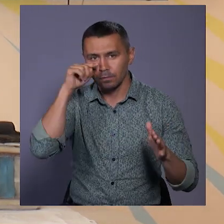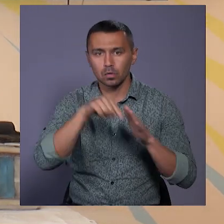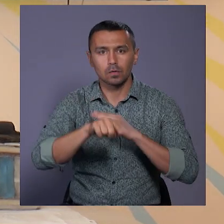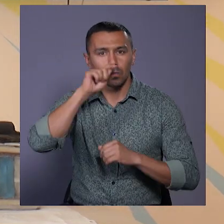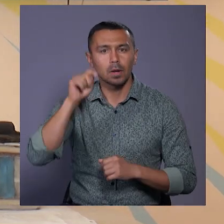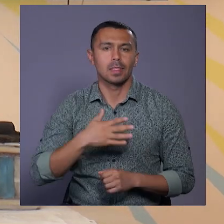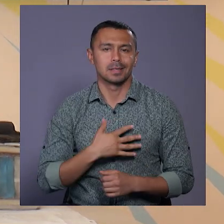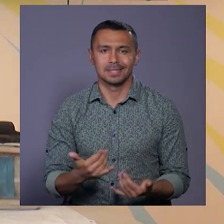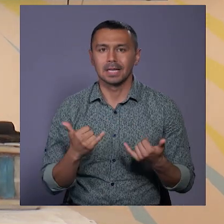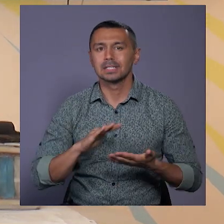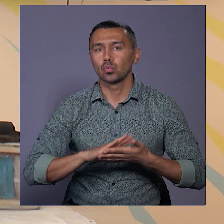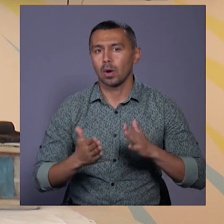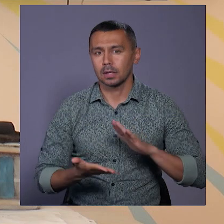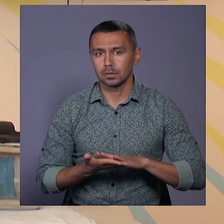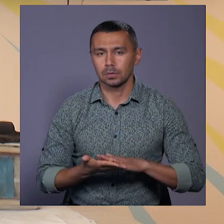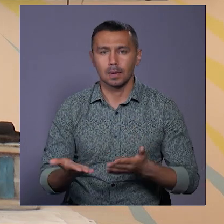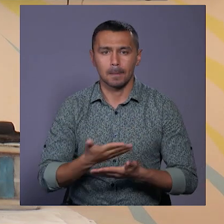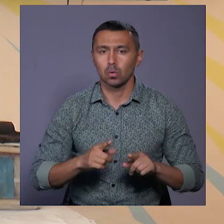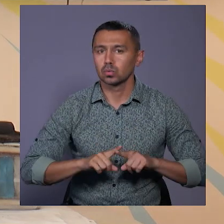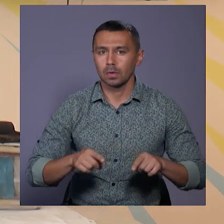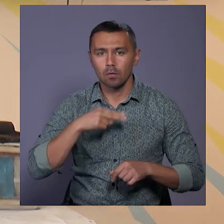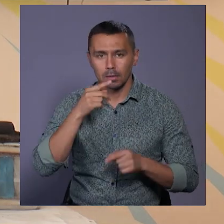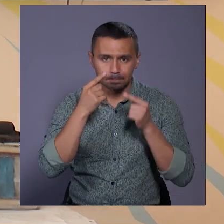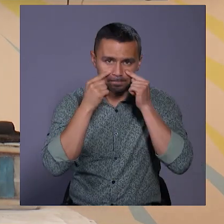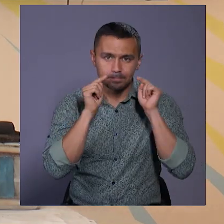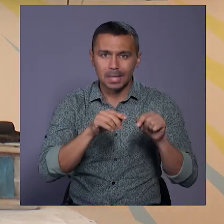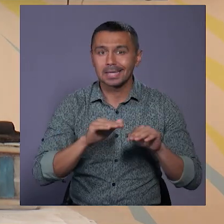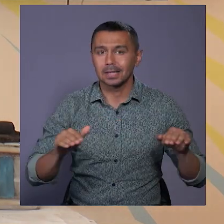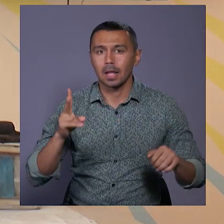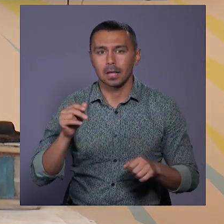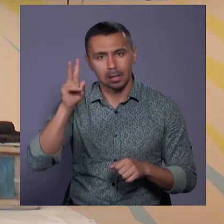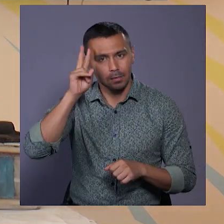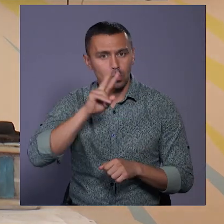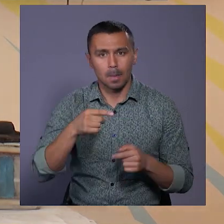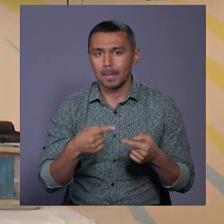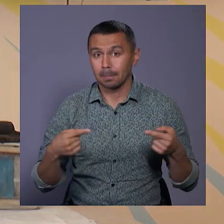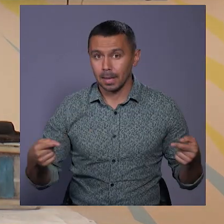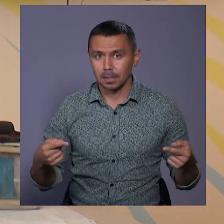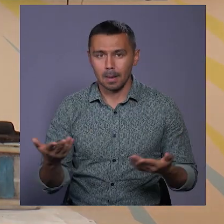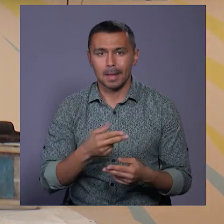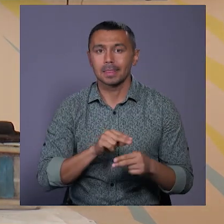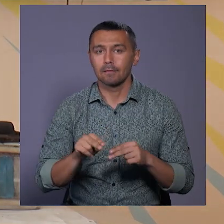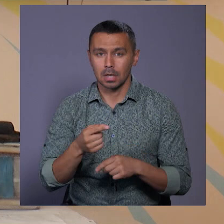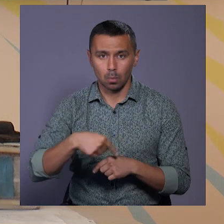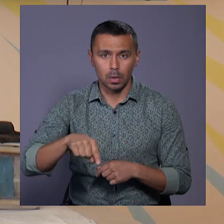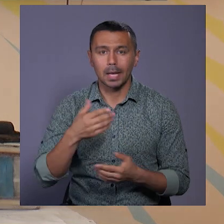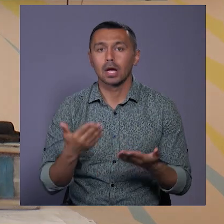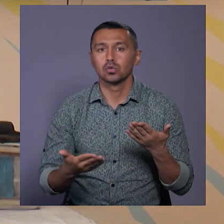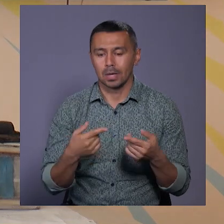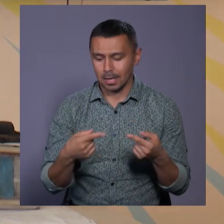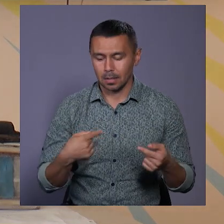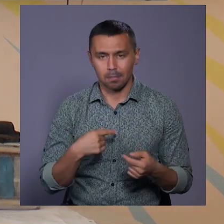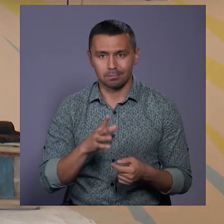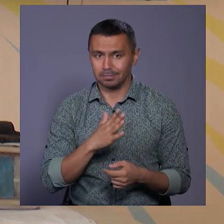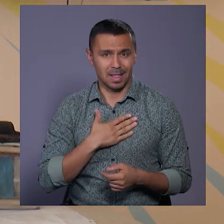Україну, нашу зараз ситуацію, ми особливу увагу звертаємо дітей на невідомі предмети. Ми навчаємо їх. Якщо річ